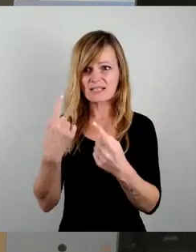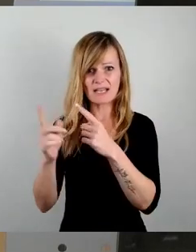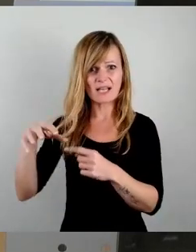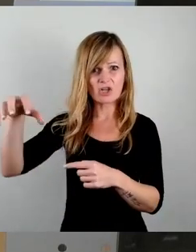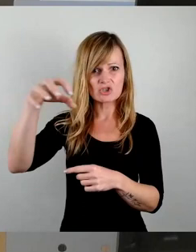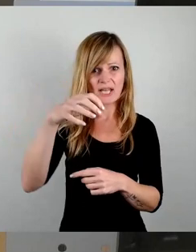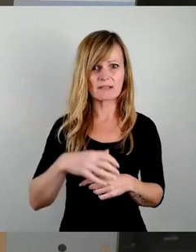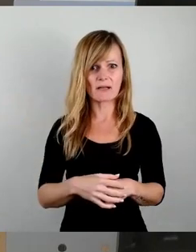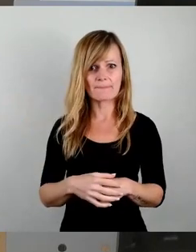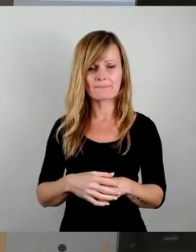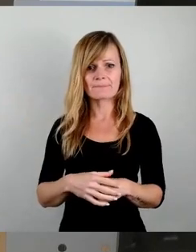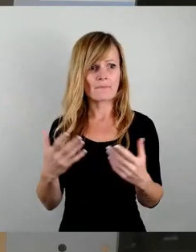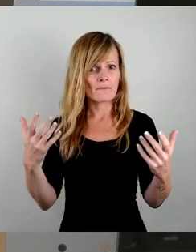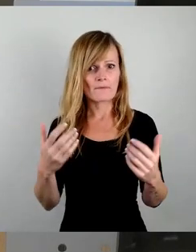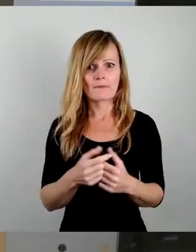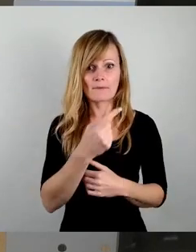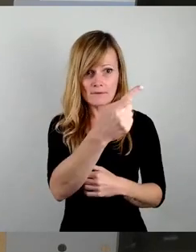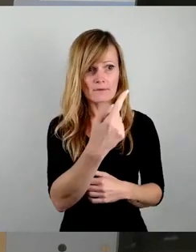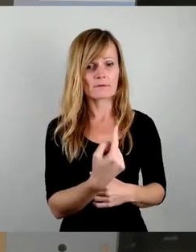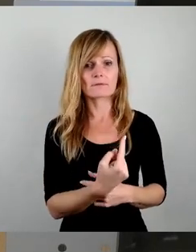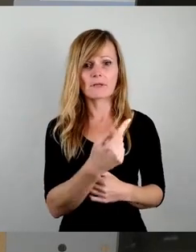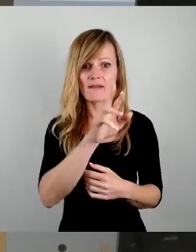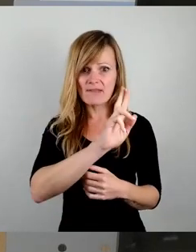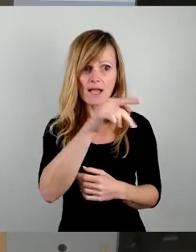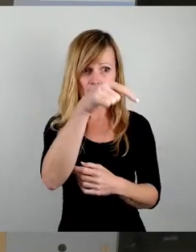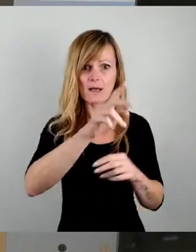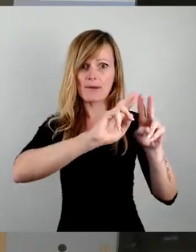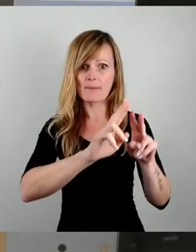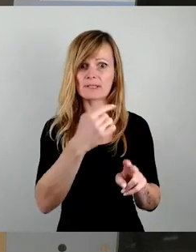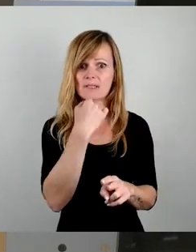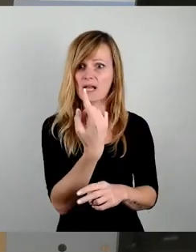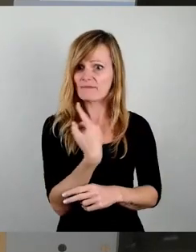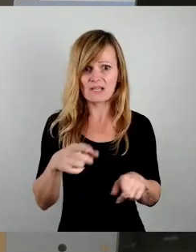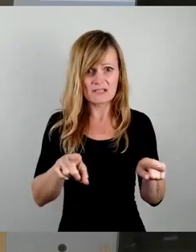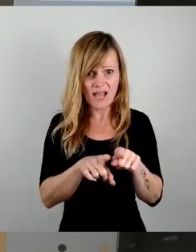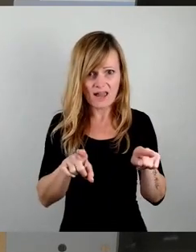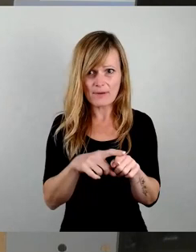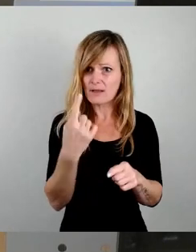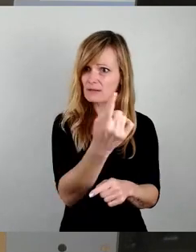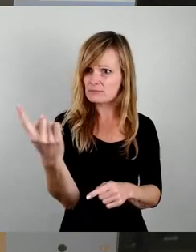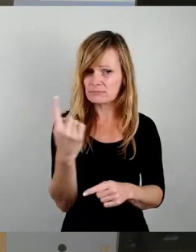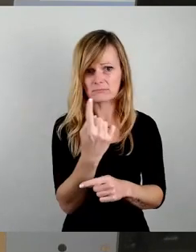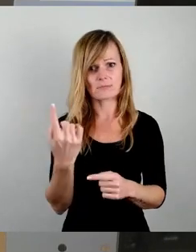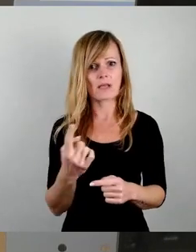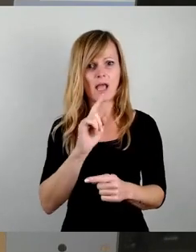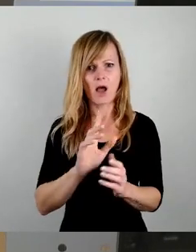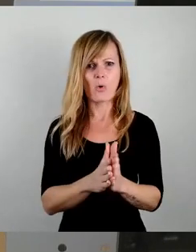von denjenigen, die das Ganze auch bearbeiten, Nein, sind wir nicht. Wir finden auch in der Vorlage